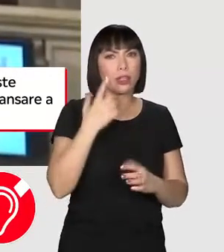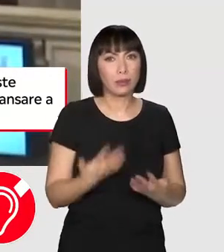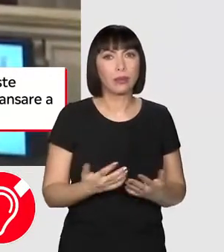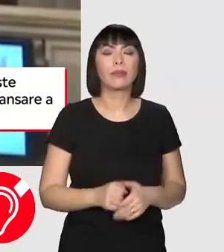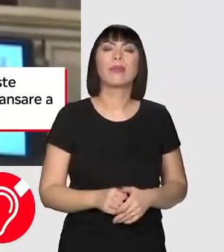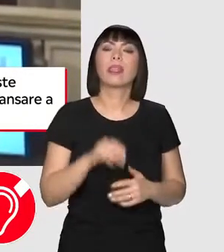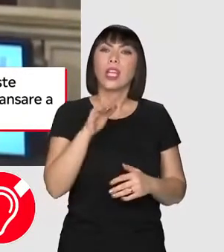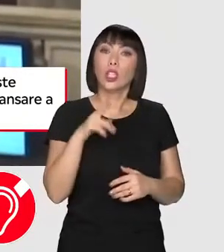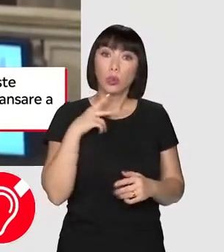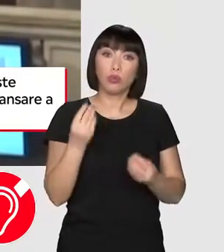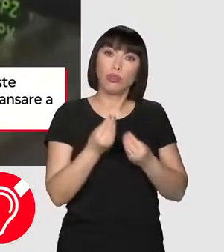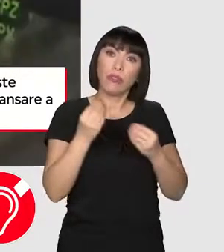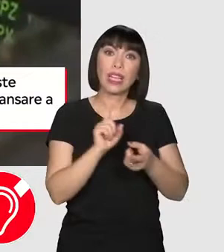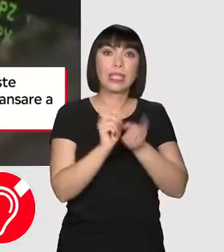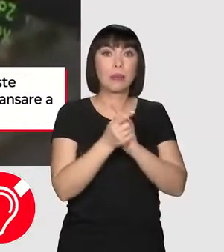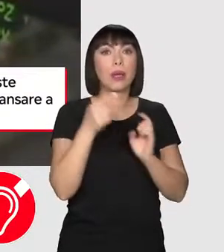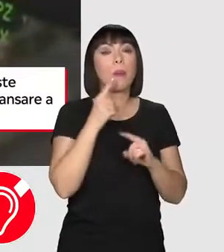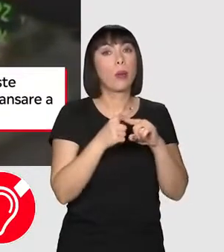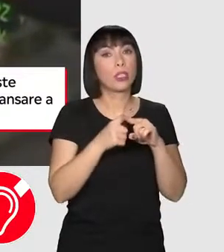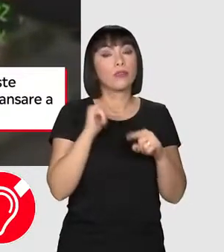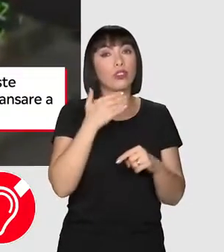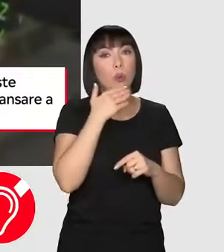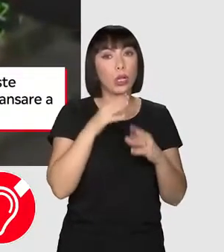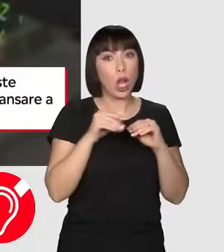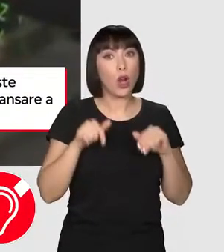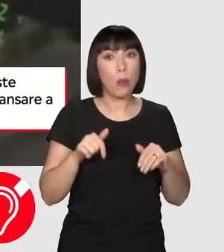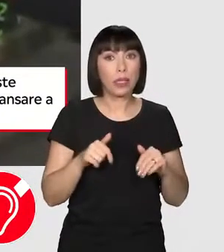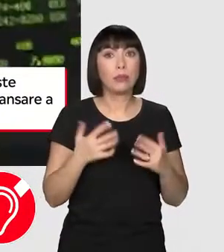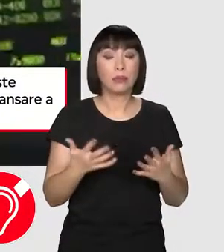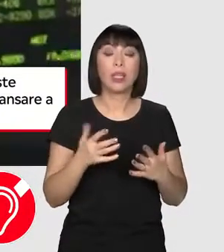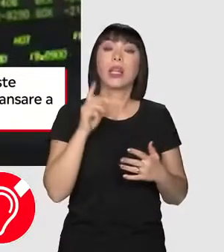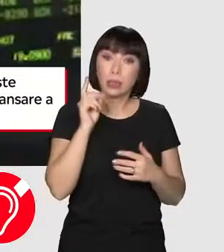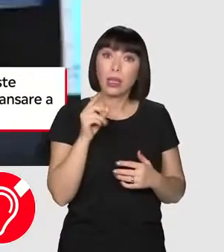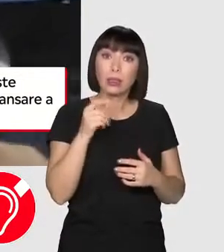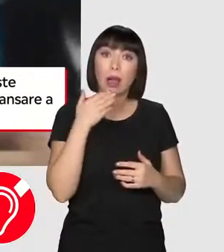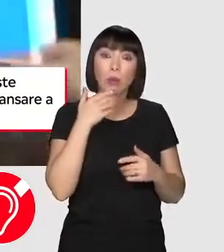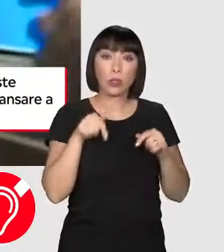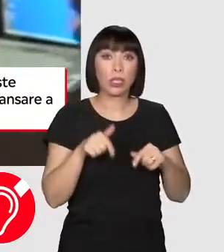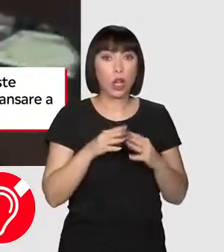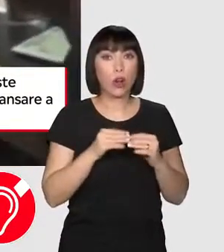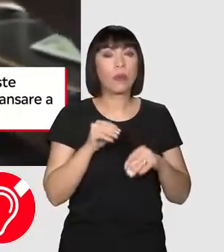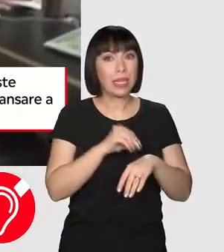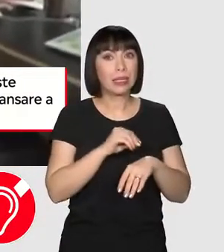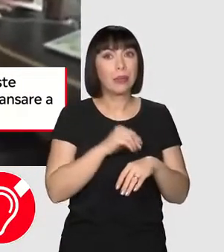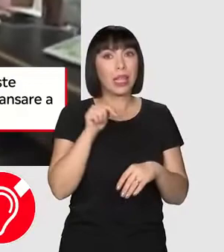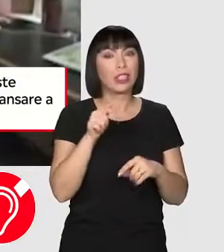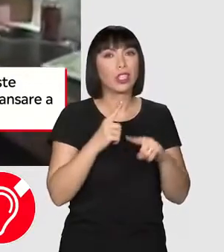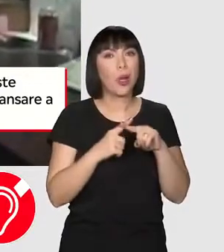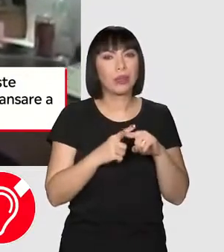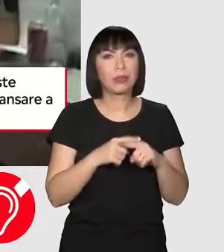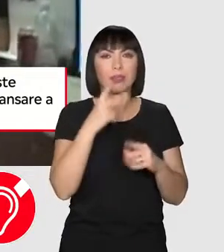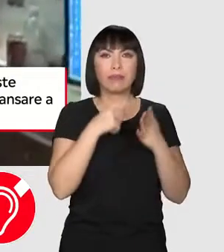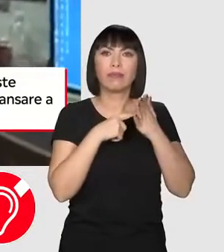Liviu, sunt ceva schimbări pozitive și pe bursa locală? Bineînțeles, bursa locală restimte acest optimist,